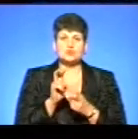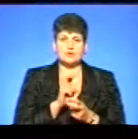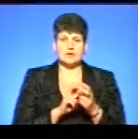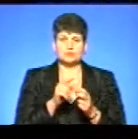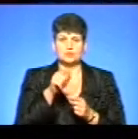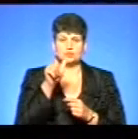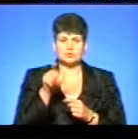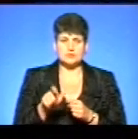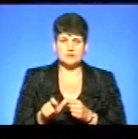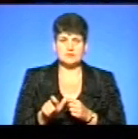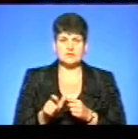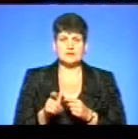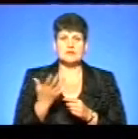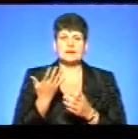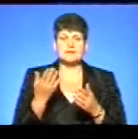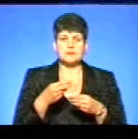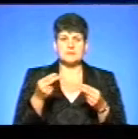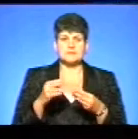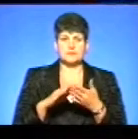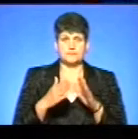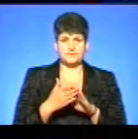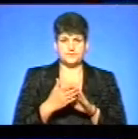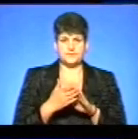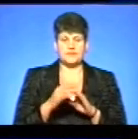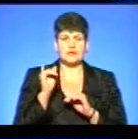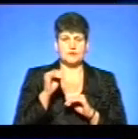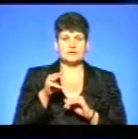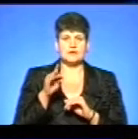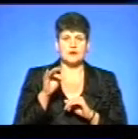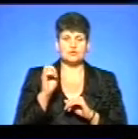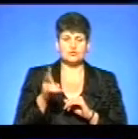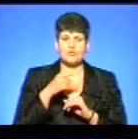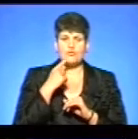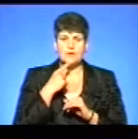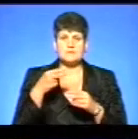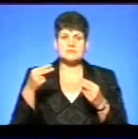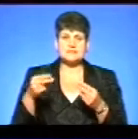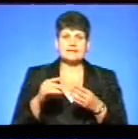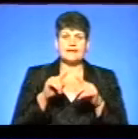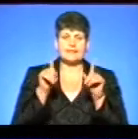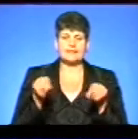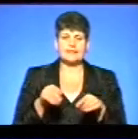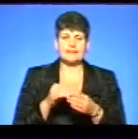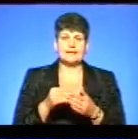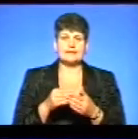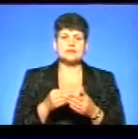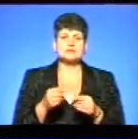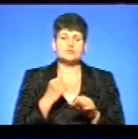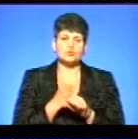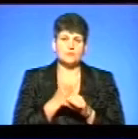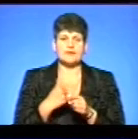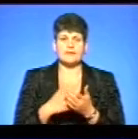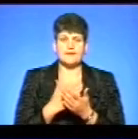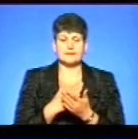пацієнта, з яким ми заключили декларацію. Ігор Трачук переконаний, підписання декларації підвищить якість надаваної